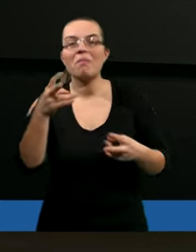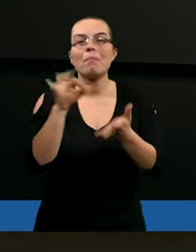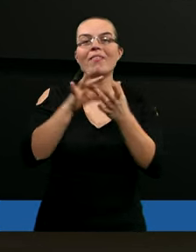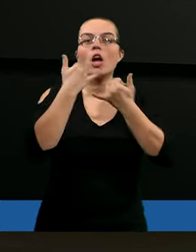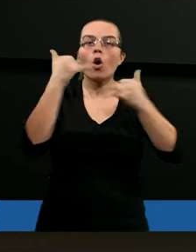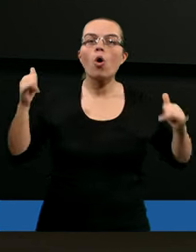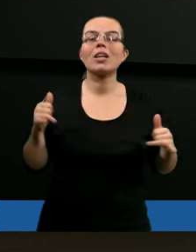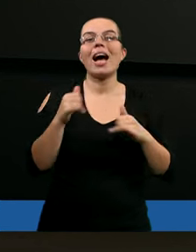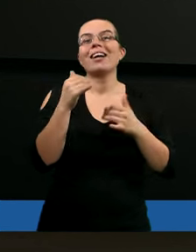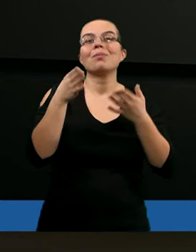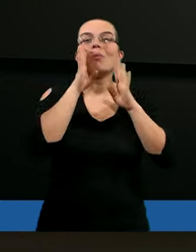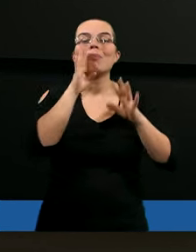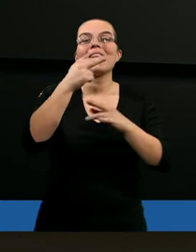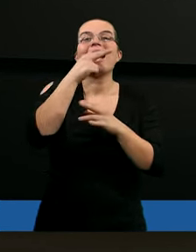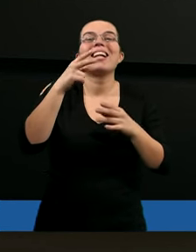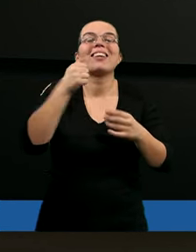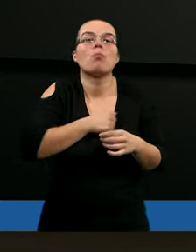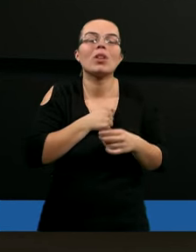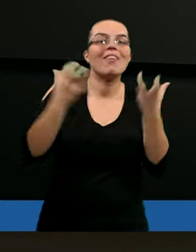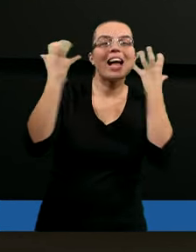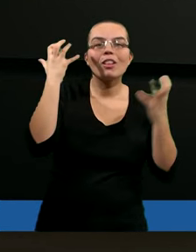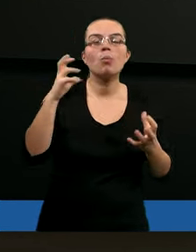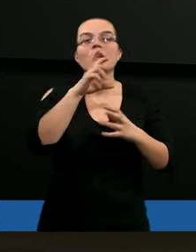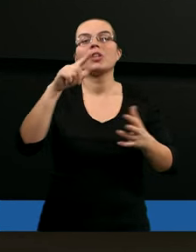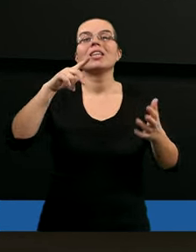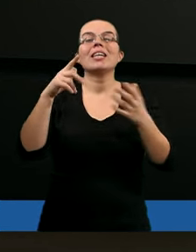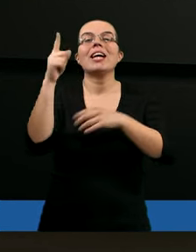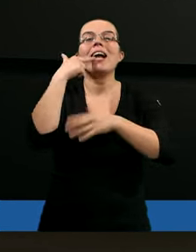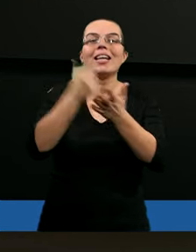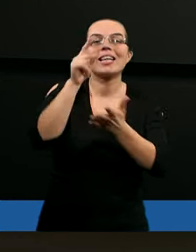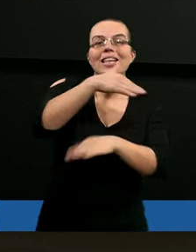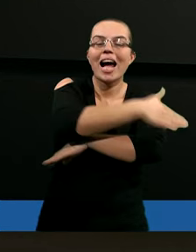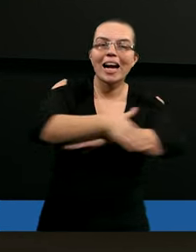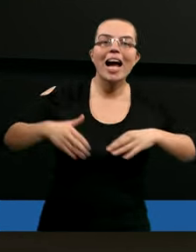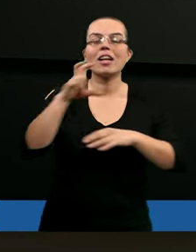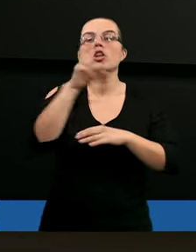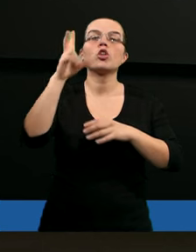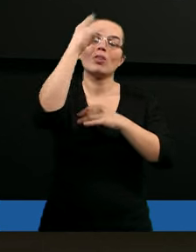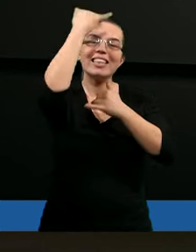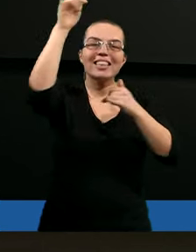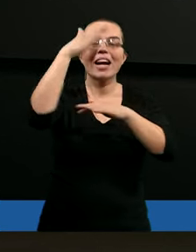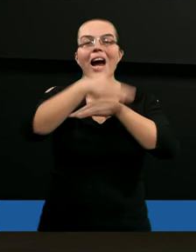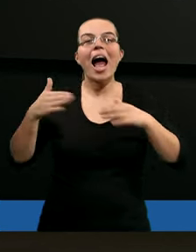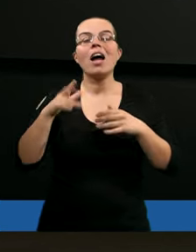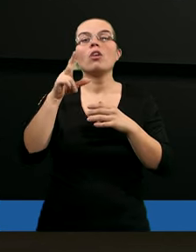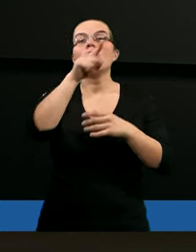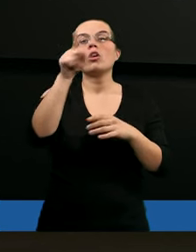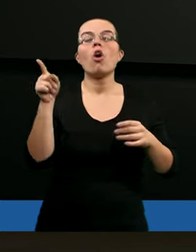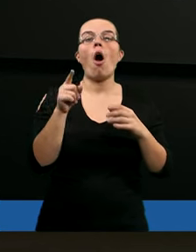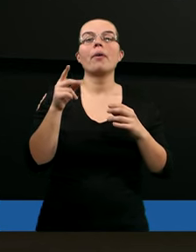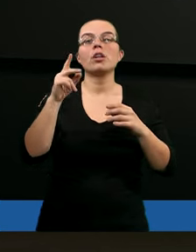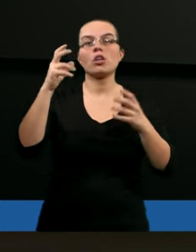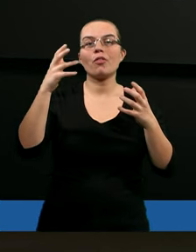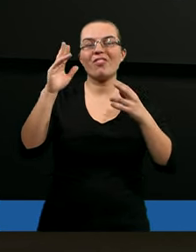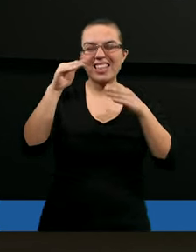rodzaju doniesienia, które docierają do nas, czy to z bliskiej zagranicy, czy to z samego naszego kraju, czy z Bliskiego Wschodu.